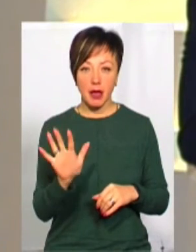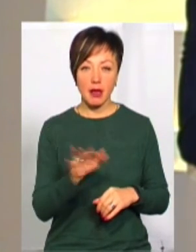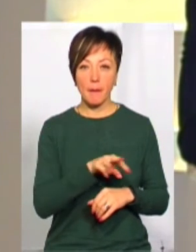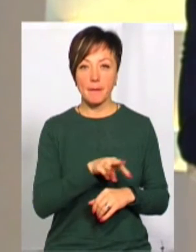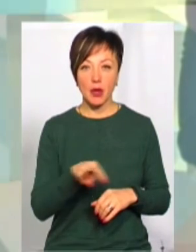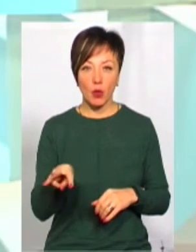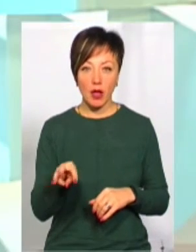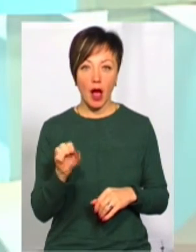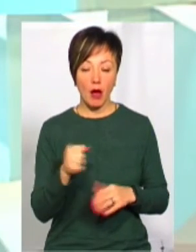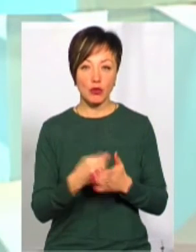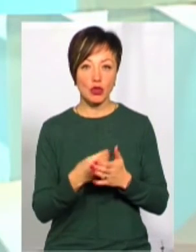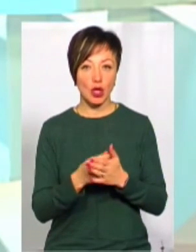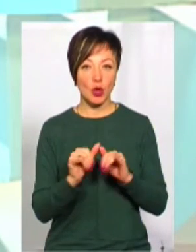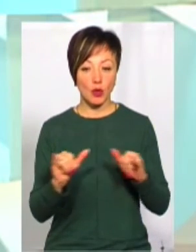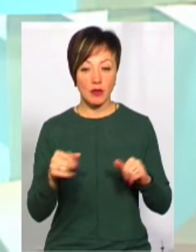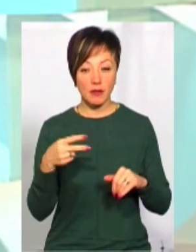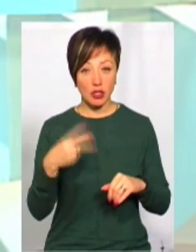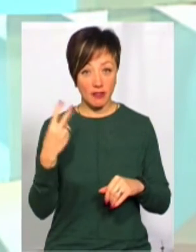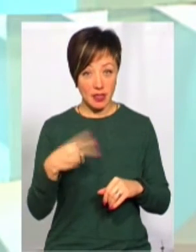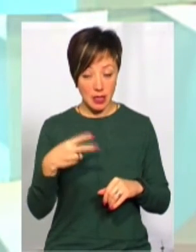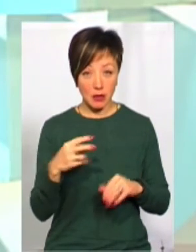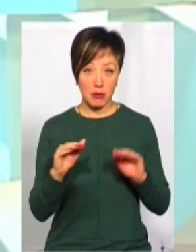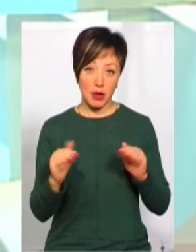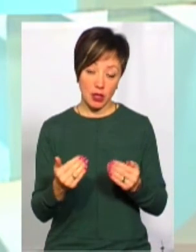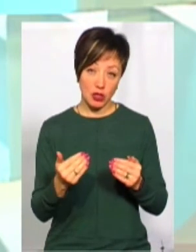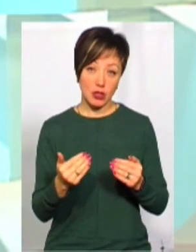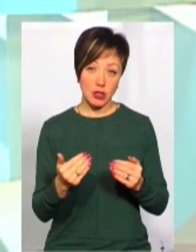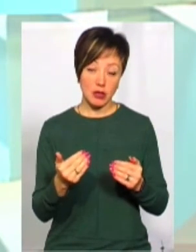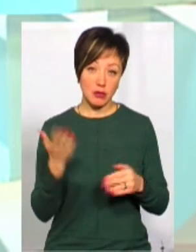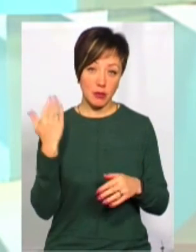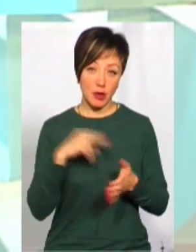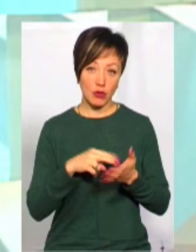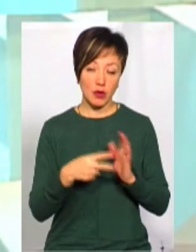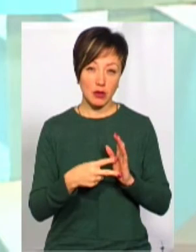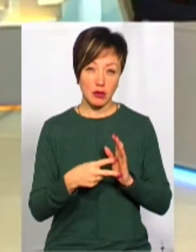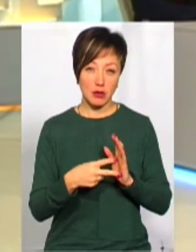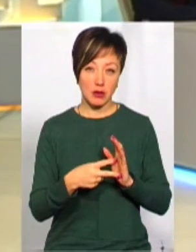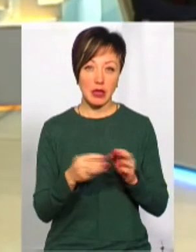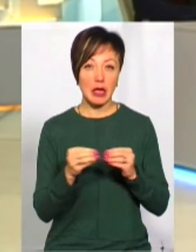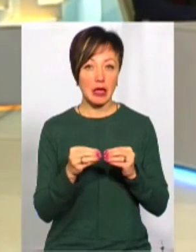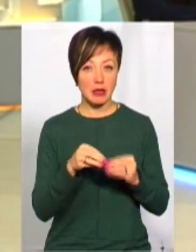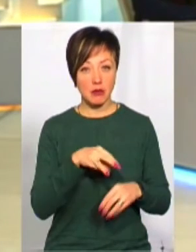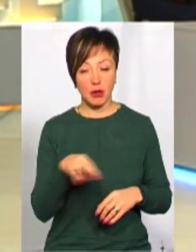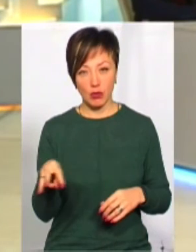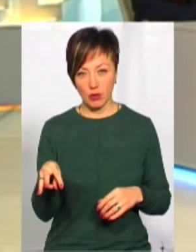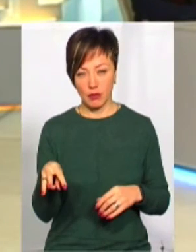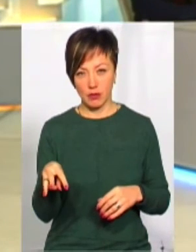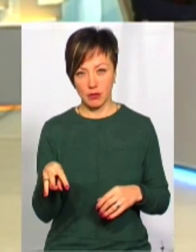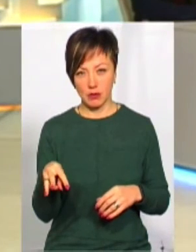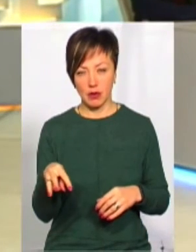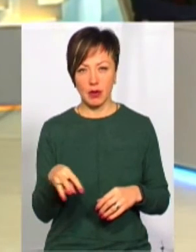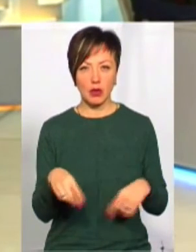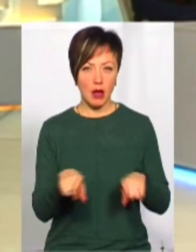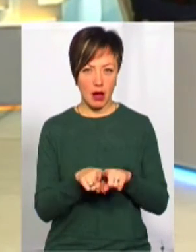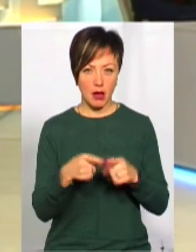мільйонів, а бюджет розвитку на 2020 рік менший за той, який планував у 2019 році на 10 мільйонів. Ось